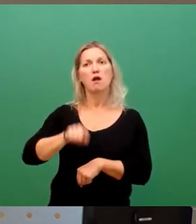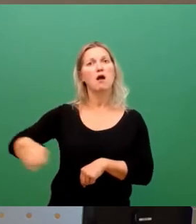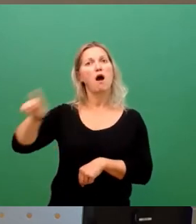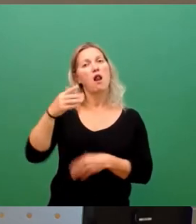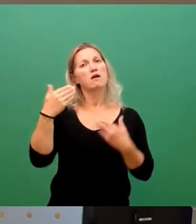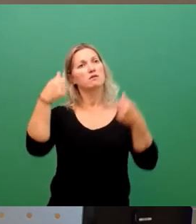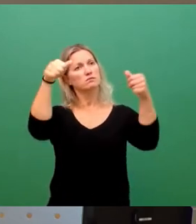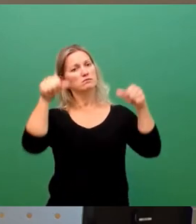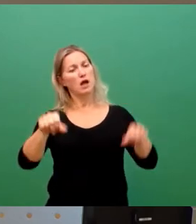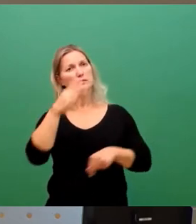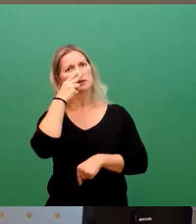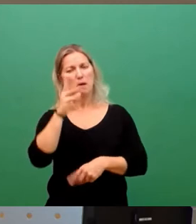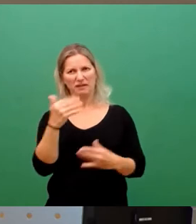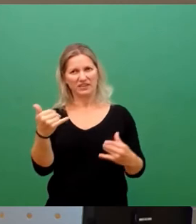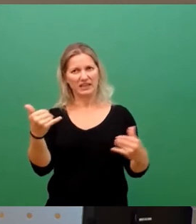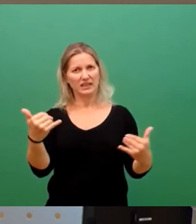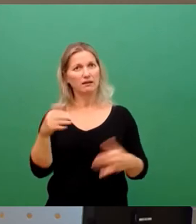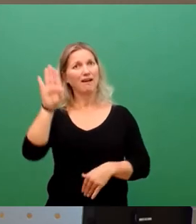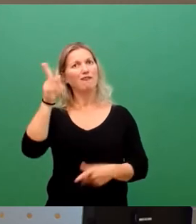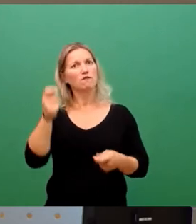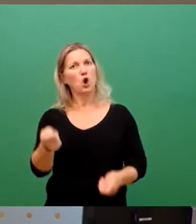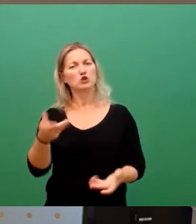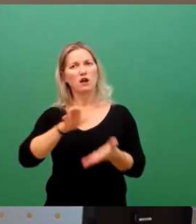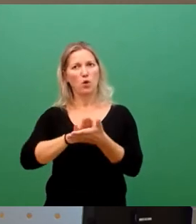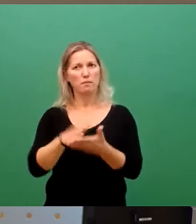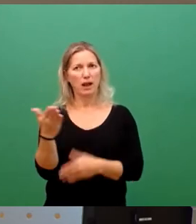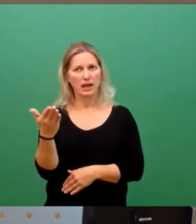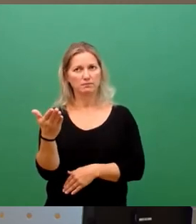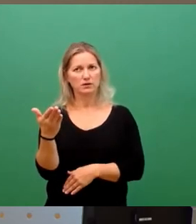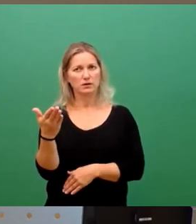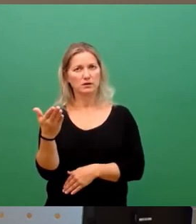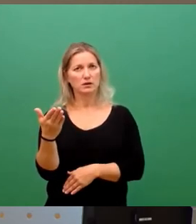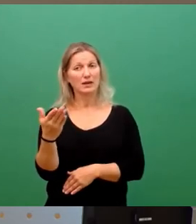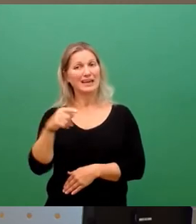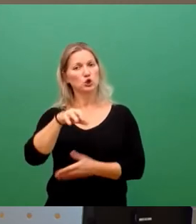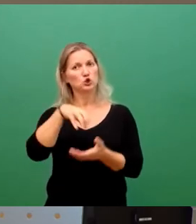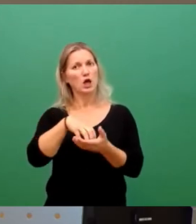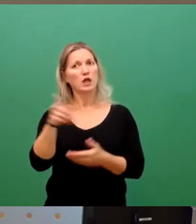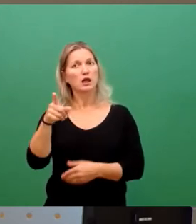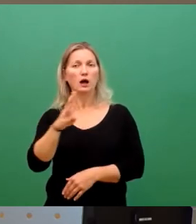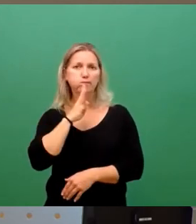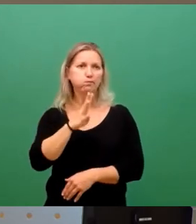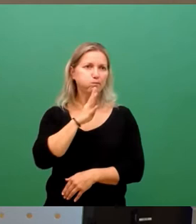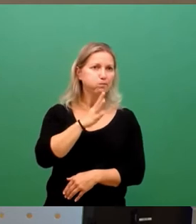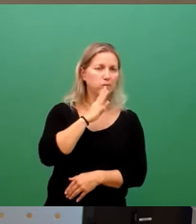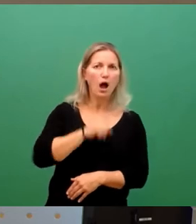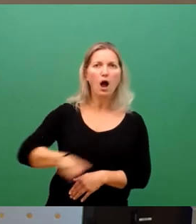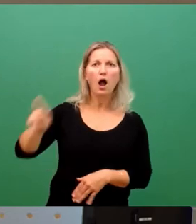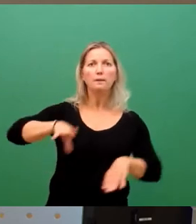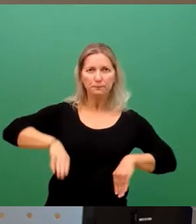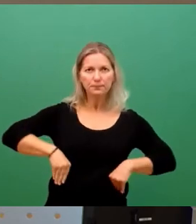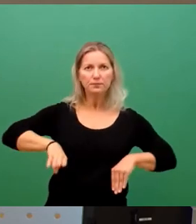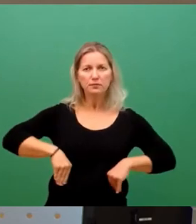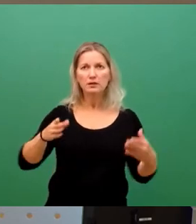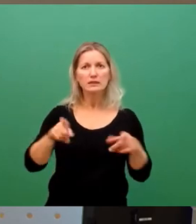will er die eigentlich hinkriegen? Wo sind seine Vorschläge? Warum kommt er eigentlich in dieser Stadt mit seinen Sprechblasen immer noch durch? Gerade eben haben